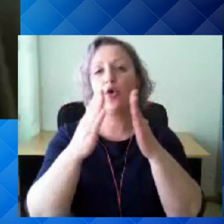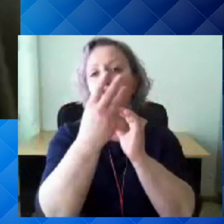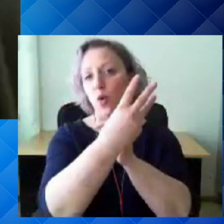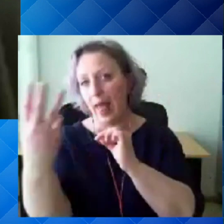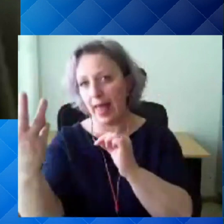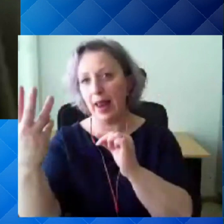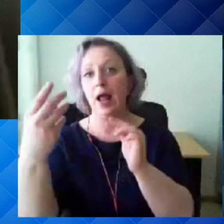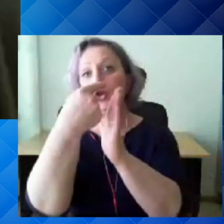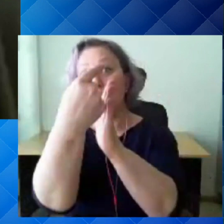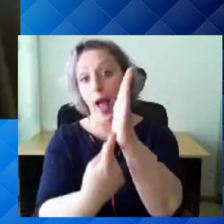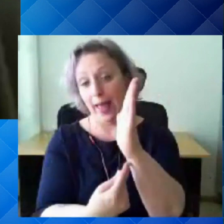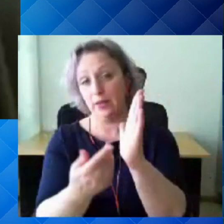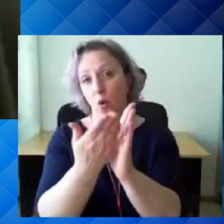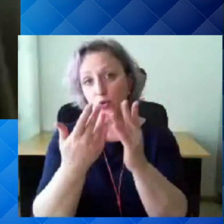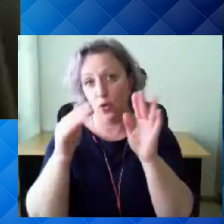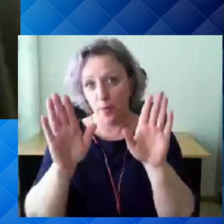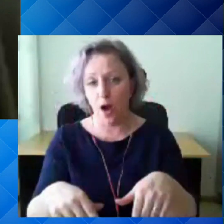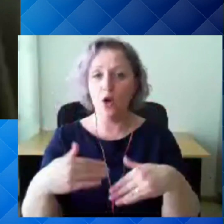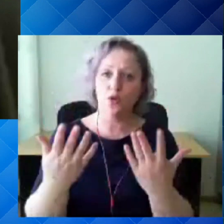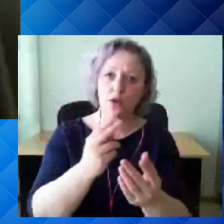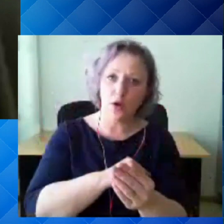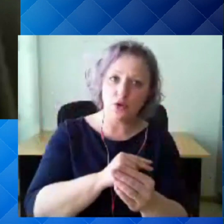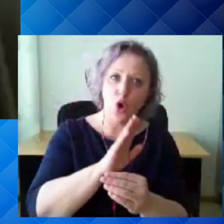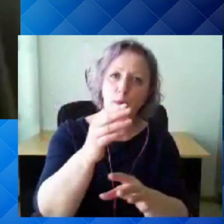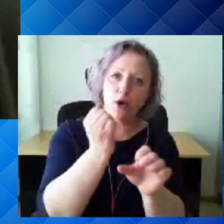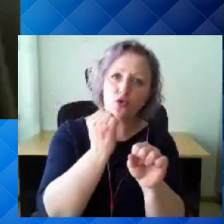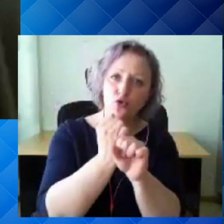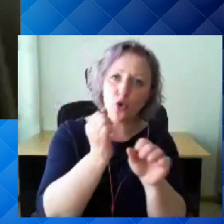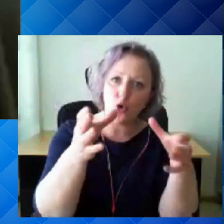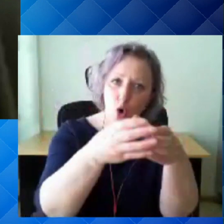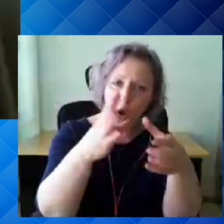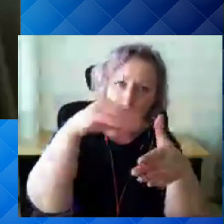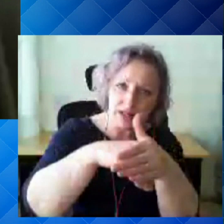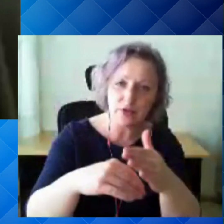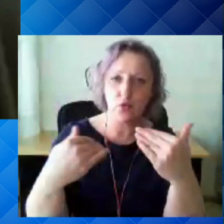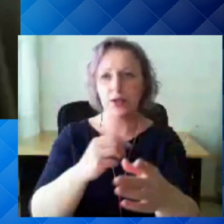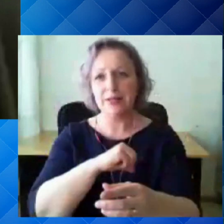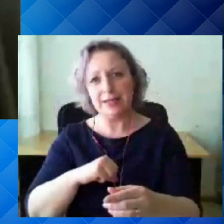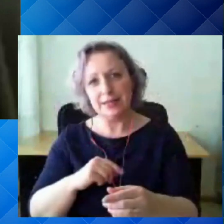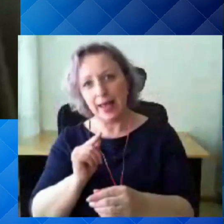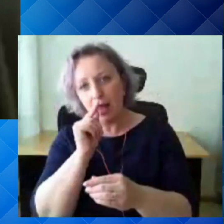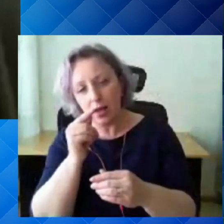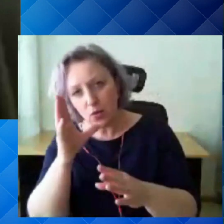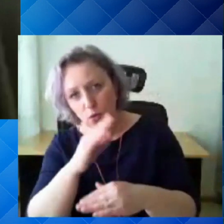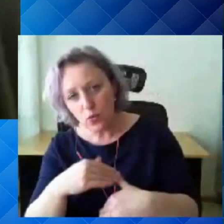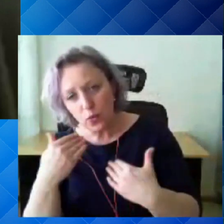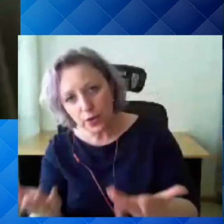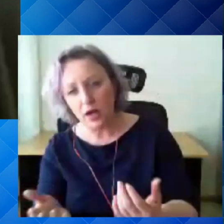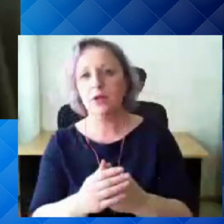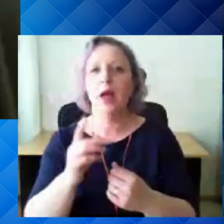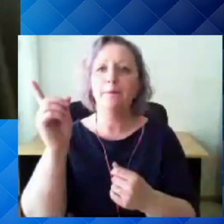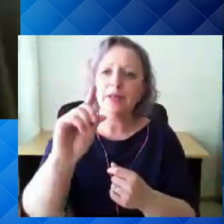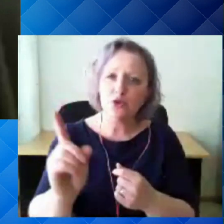juhendid olemas, kuidas antigeeni testi kasutada oma töö kollektiivides, kuidas seda ise kasutada, millised antigeeni teste kasutada.